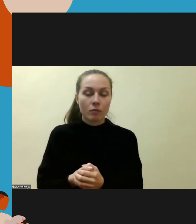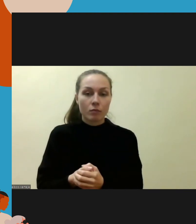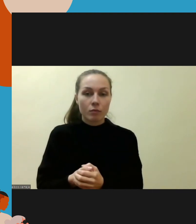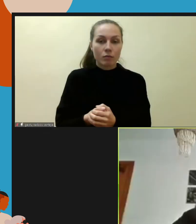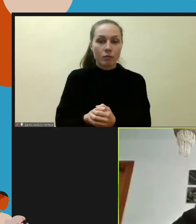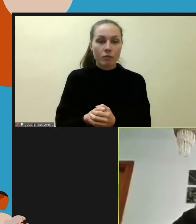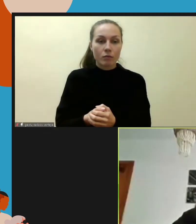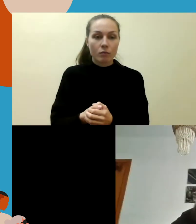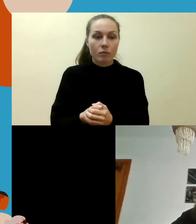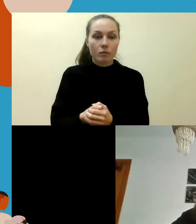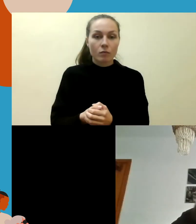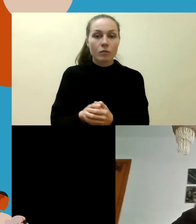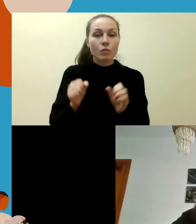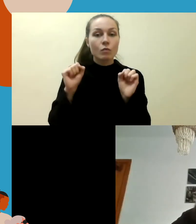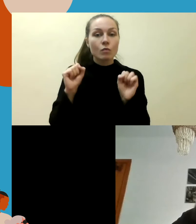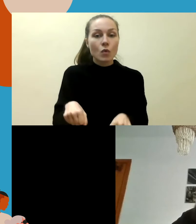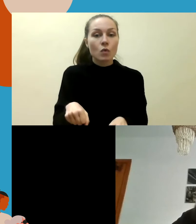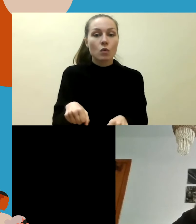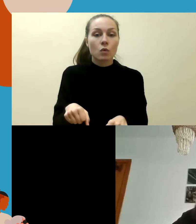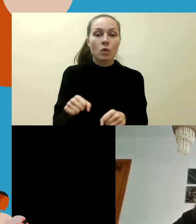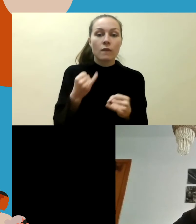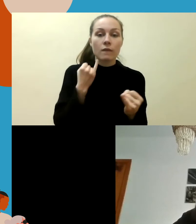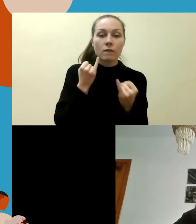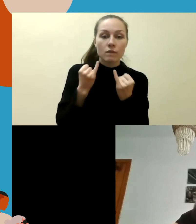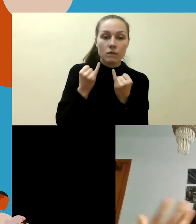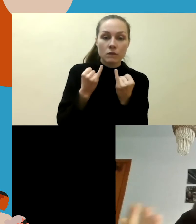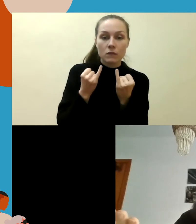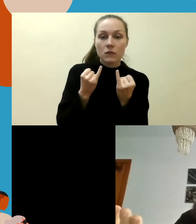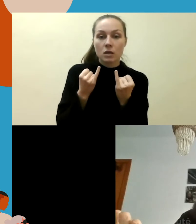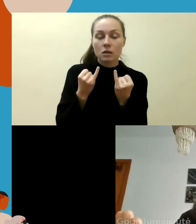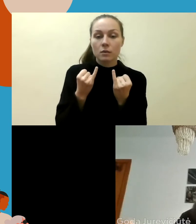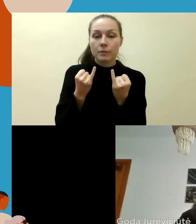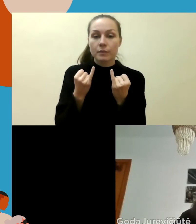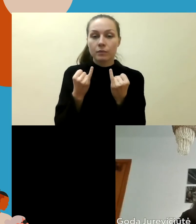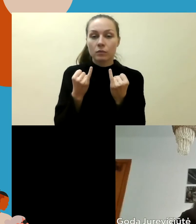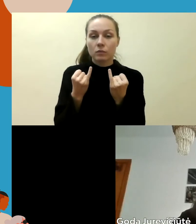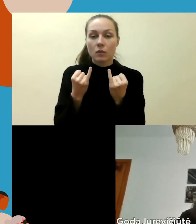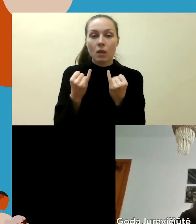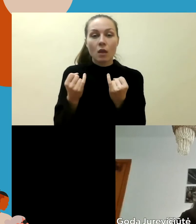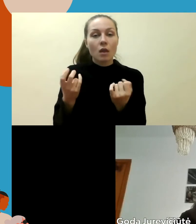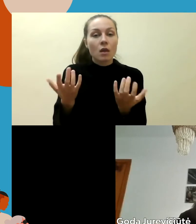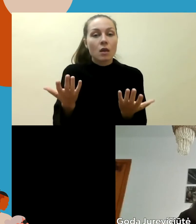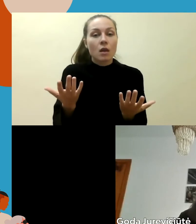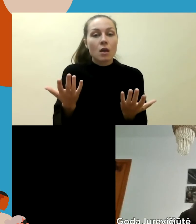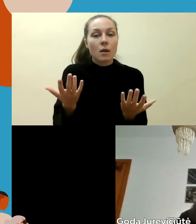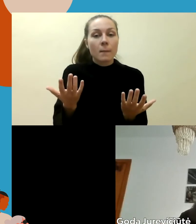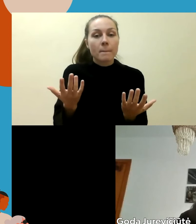mes galėtume kalbėti apie tai, kad su kokio problemą mes...